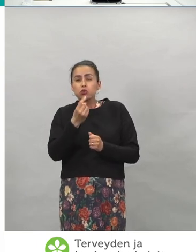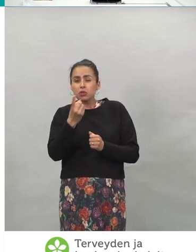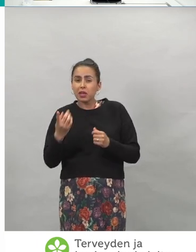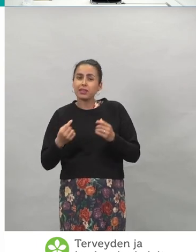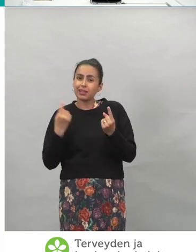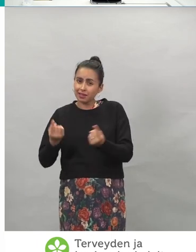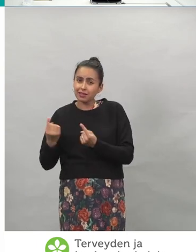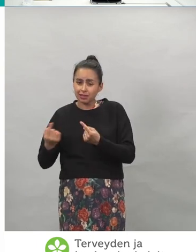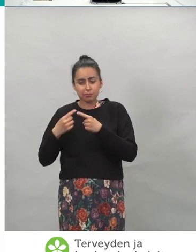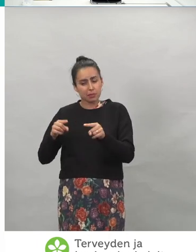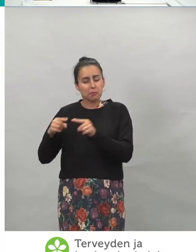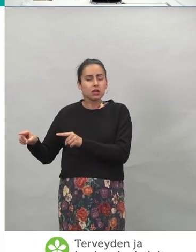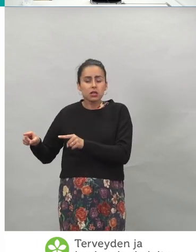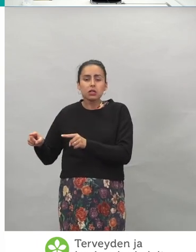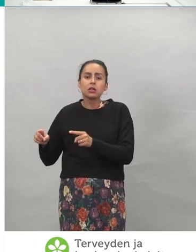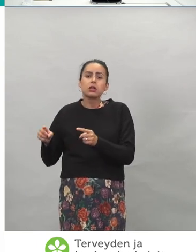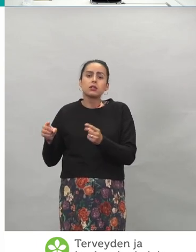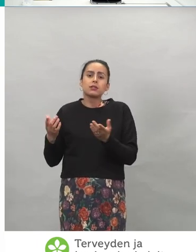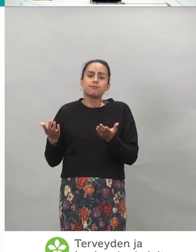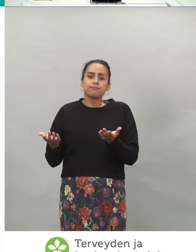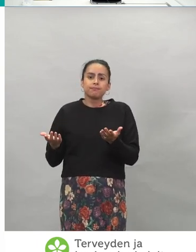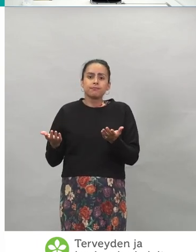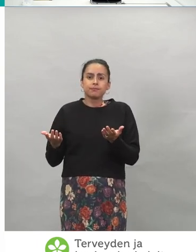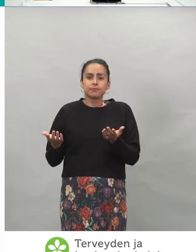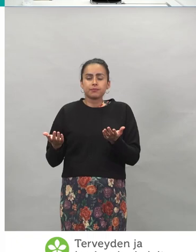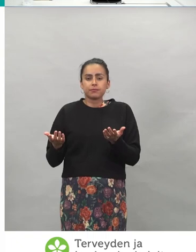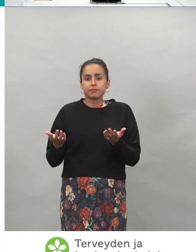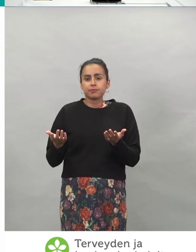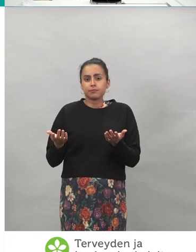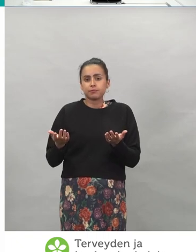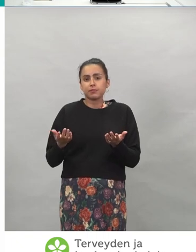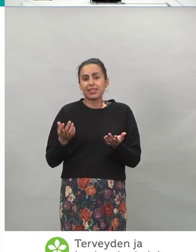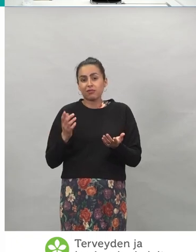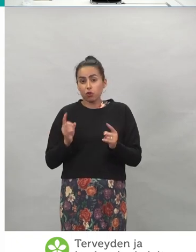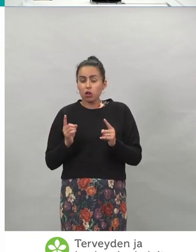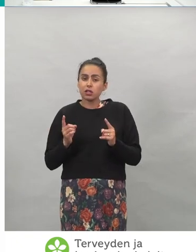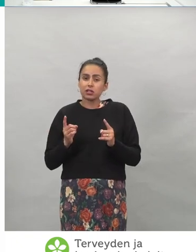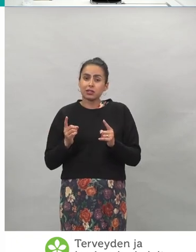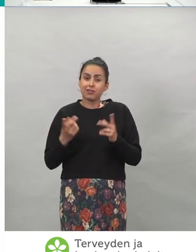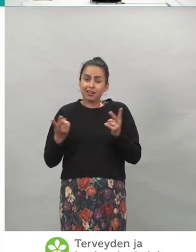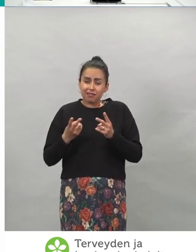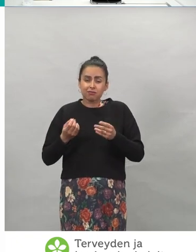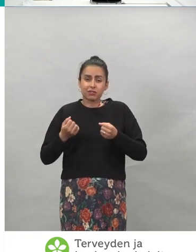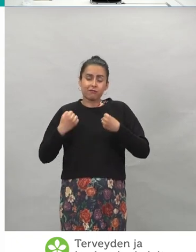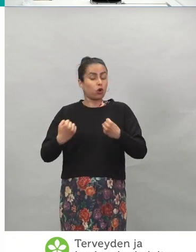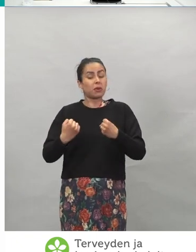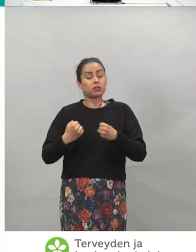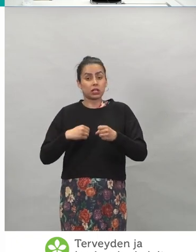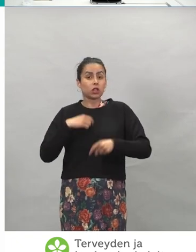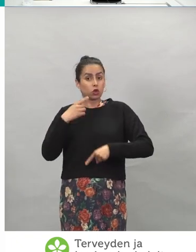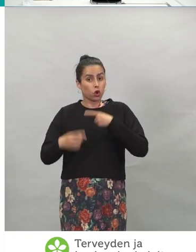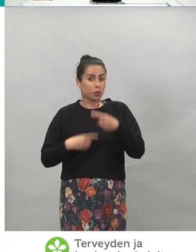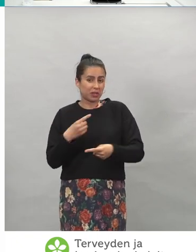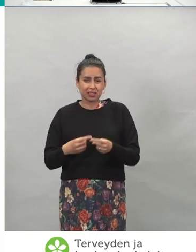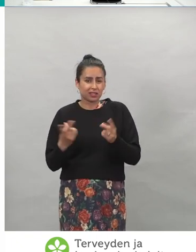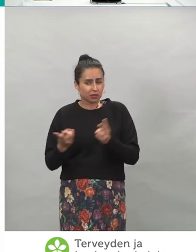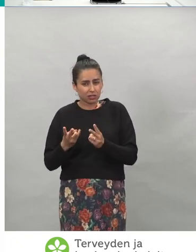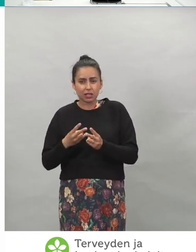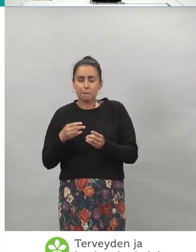joitakin tilanteita, joissa sitten näinkin voimakkaasti toimivat rokotteet, niin ei saa